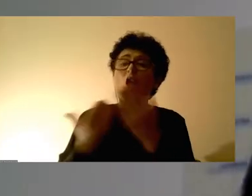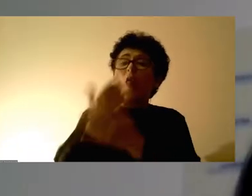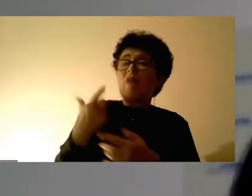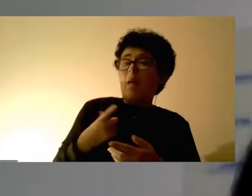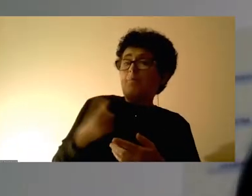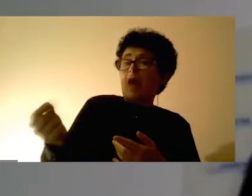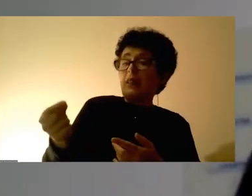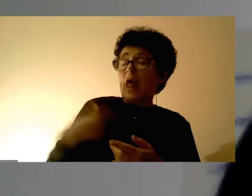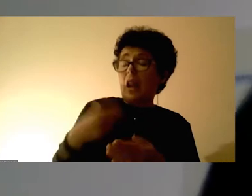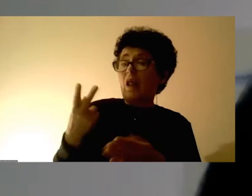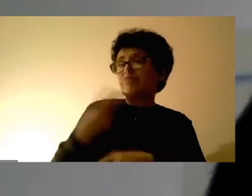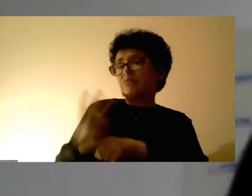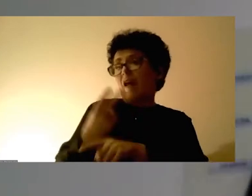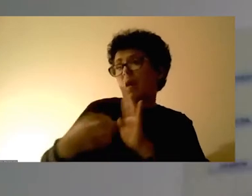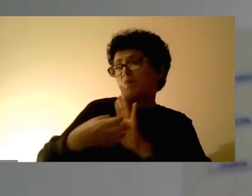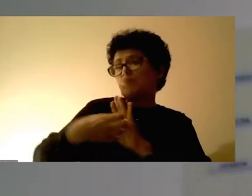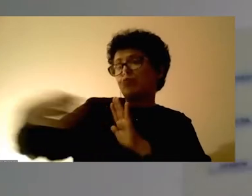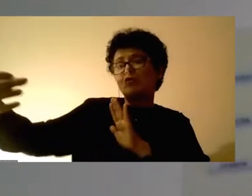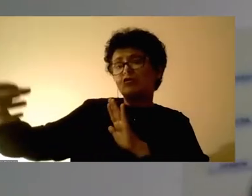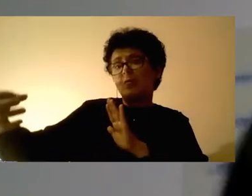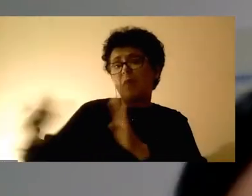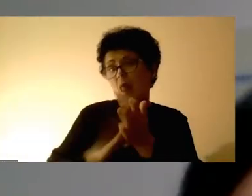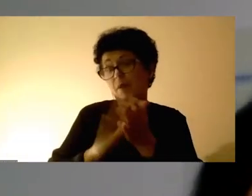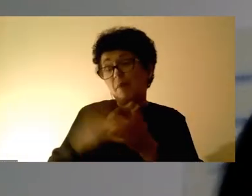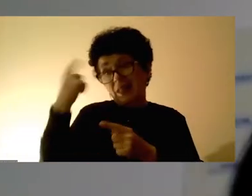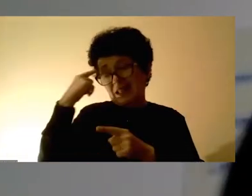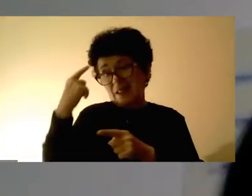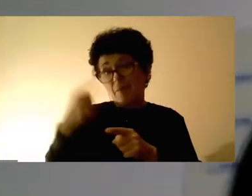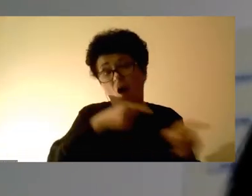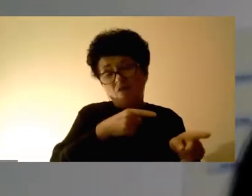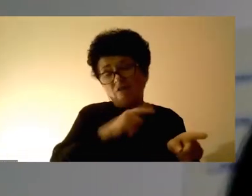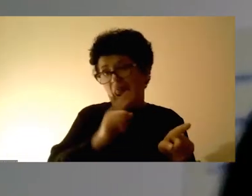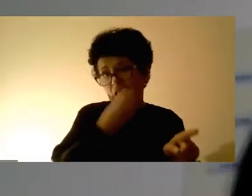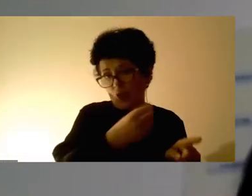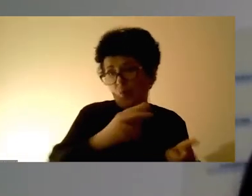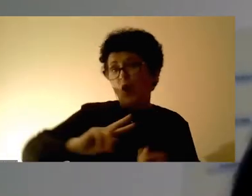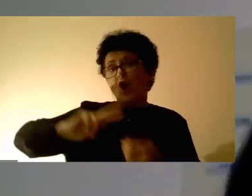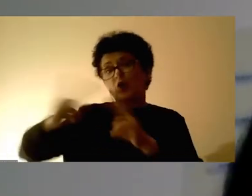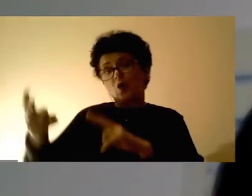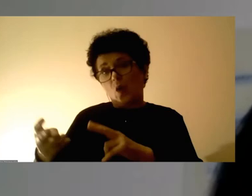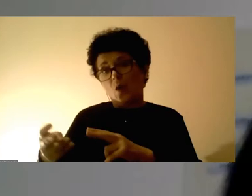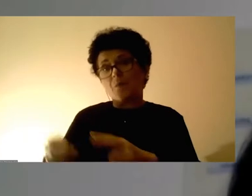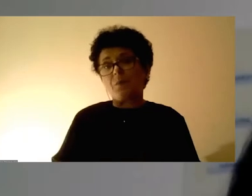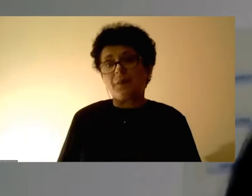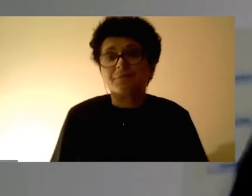одредени ситуацији кои што се ризични да тој конфликт премене во нешто што го нарекуваме населство.